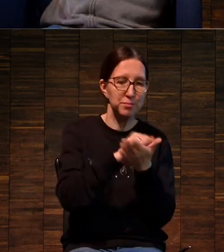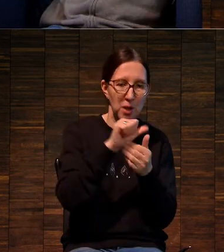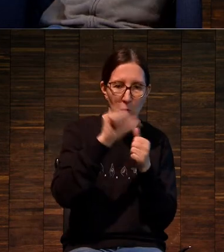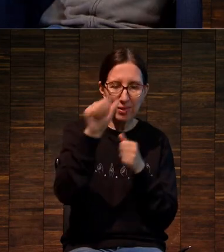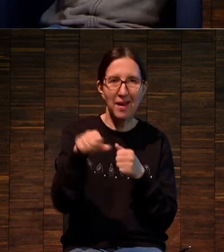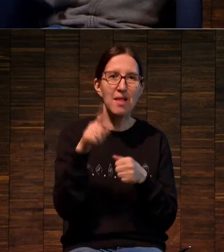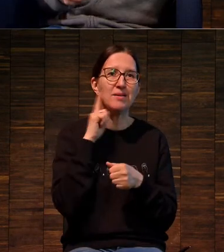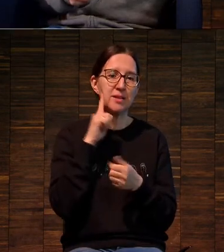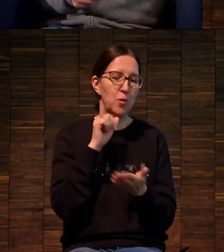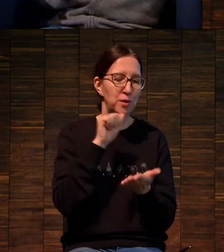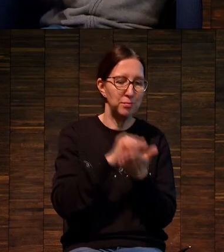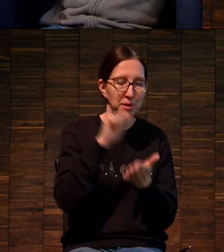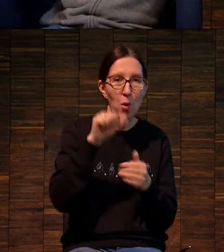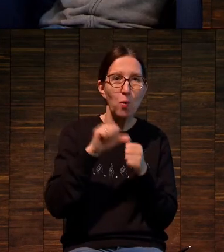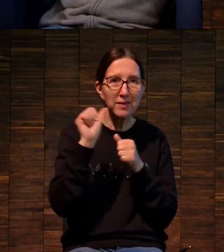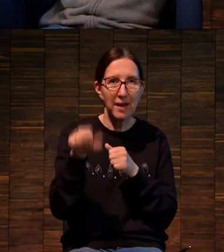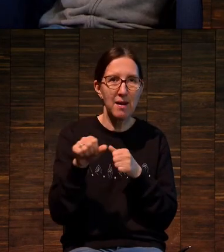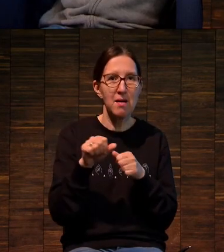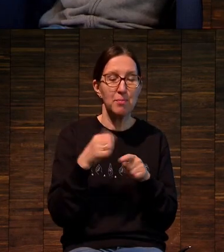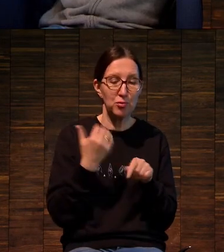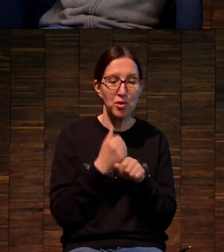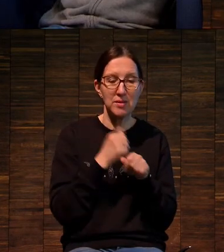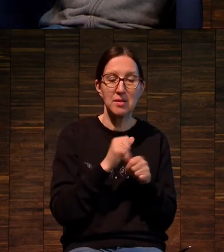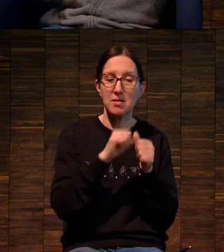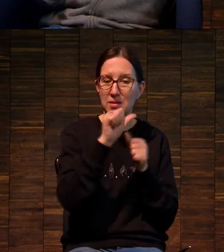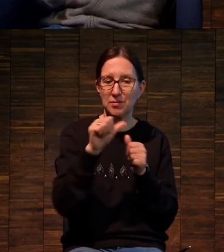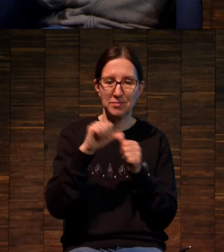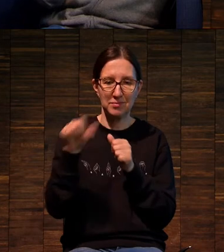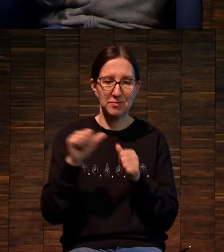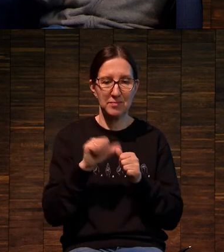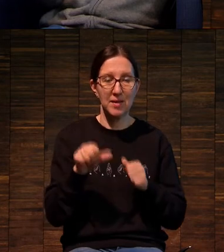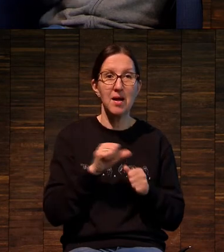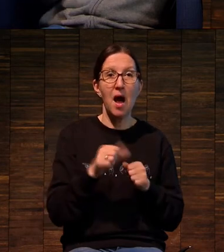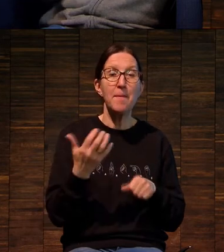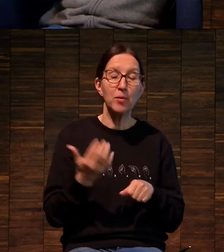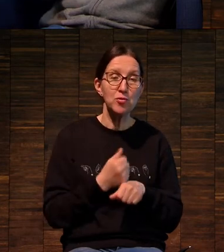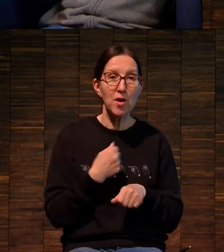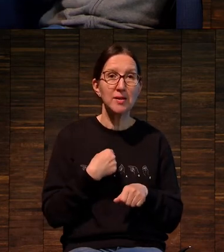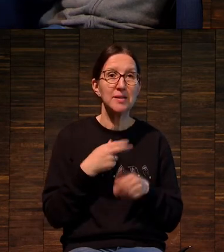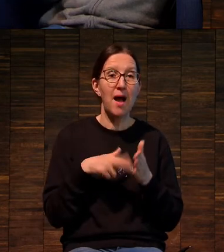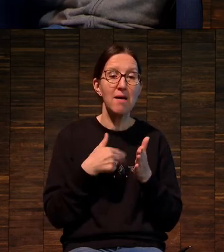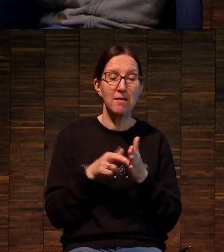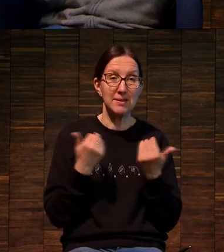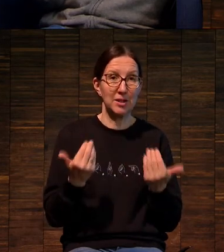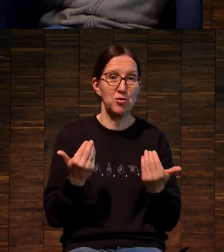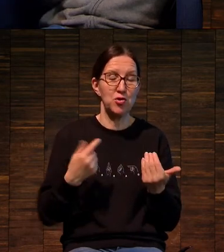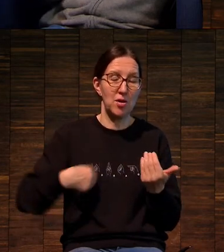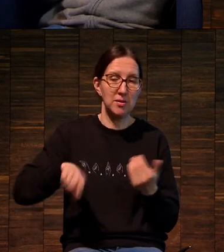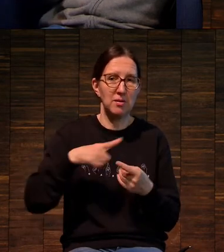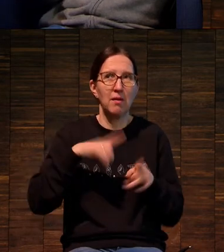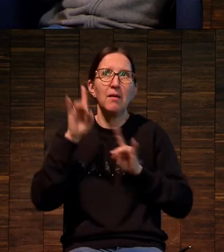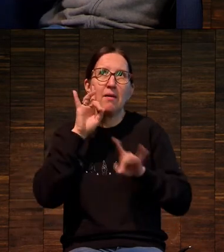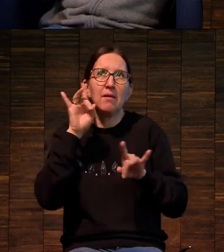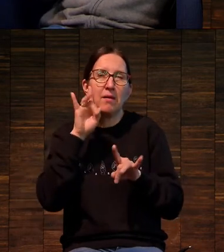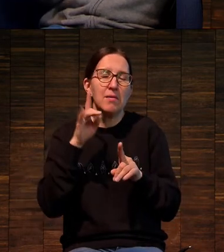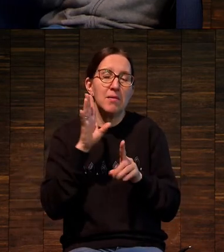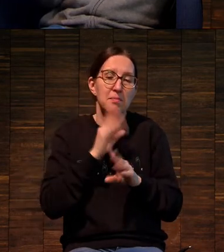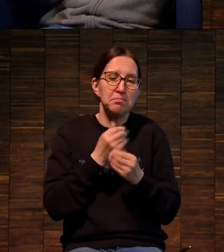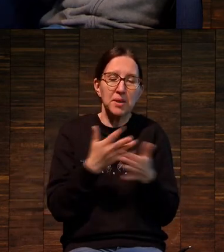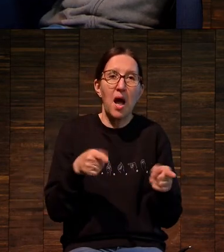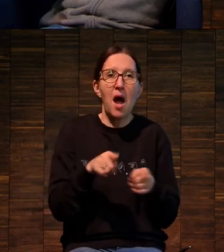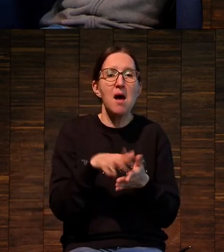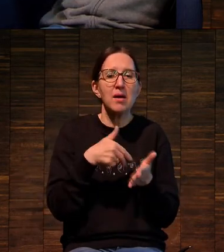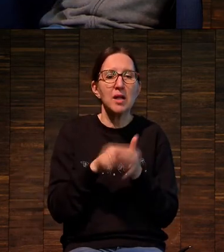зеленый отдельно и так далее. Возникает масса игр, когда мы начинаем эти краски, вот сейчас мы уже, мы можем эти краски сделать